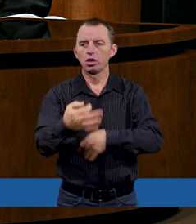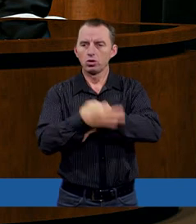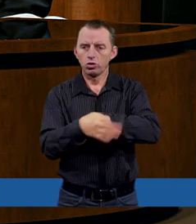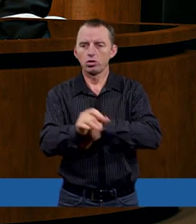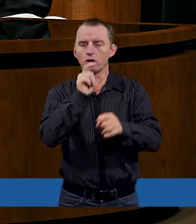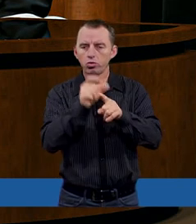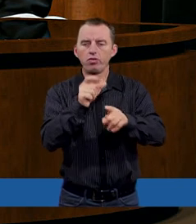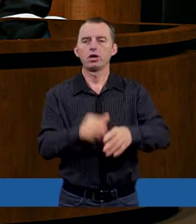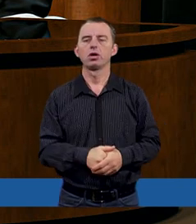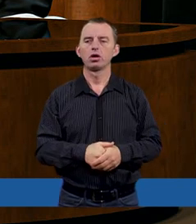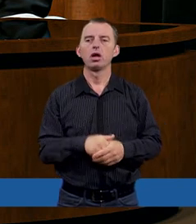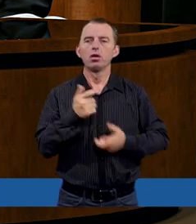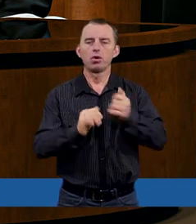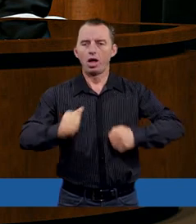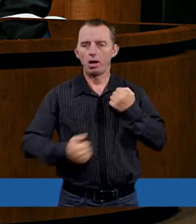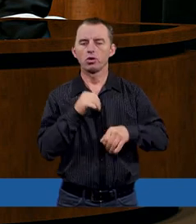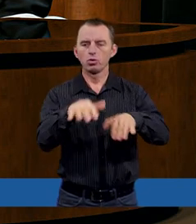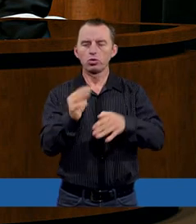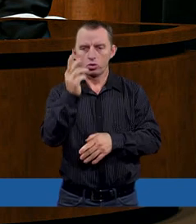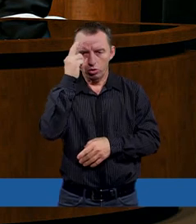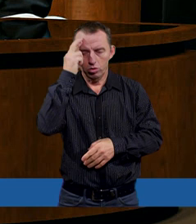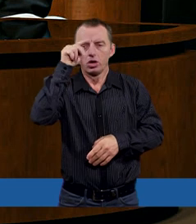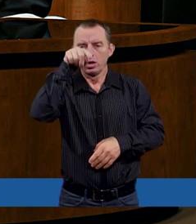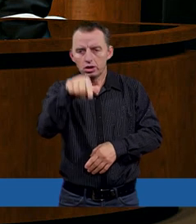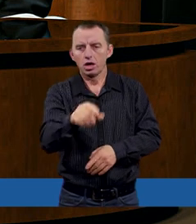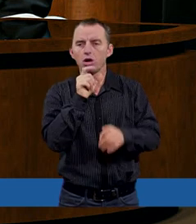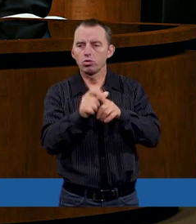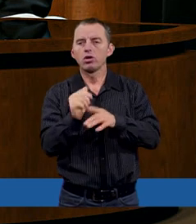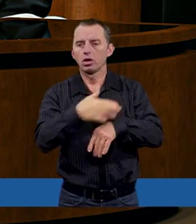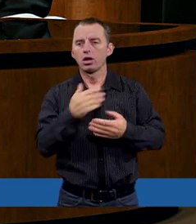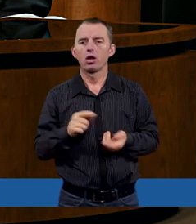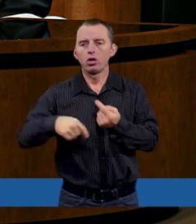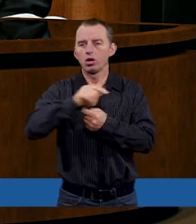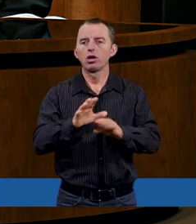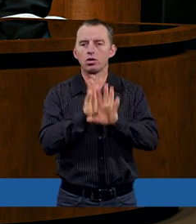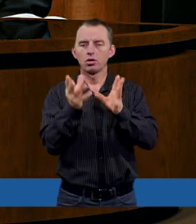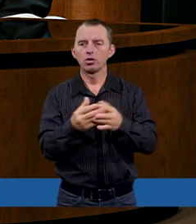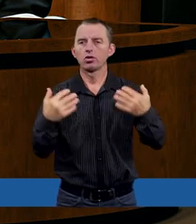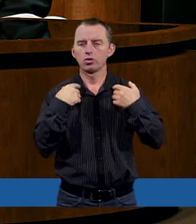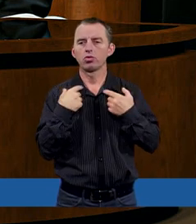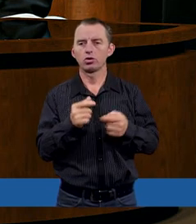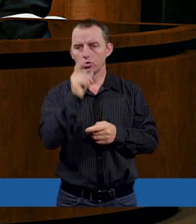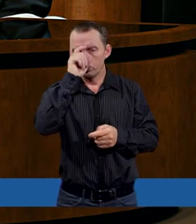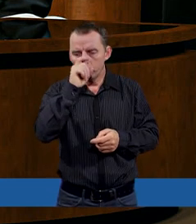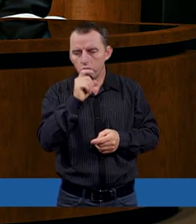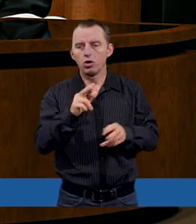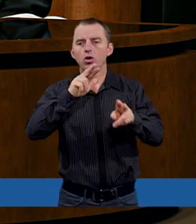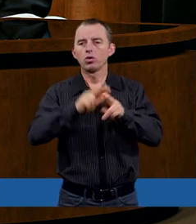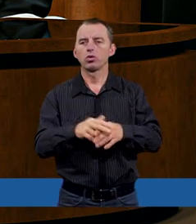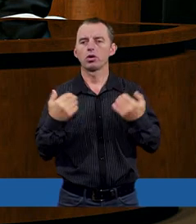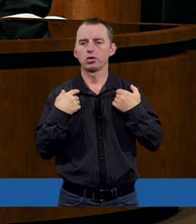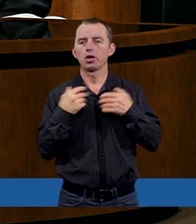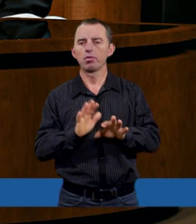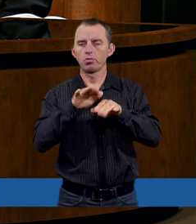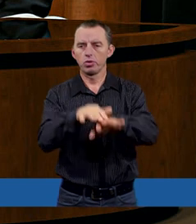Twojego słowa i spraw, abyśmy dużo zrozumieli z tego, co nas otacza, a przede wszystkim otacza nas zło, ale także i dobro, które od